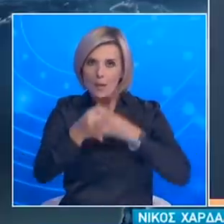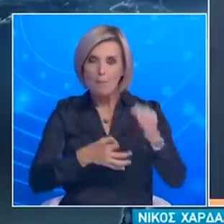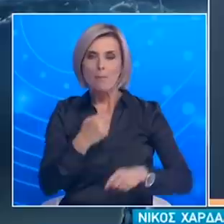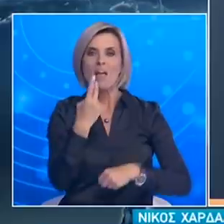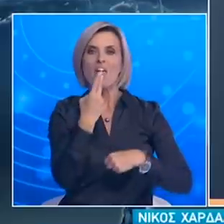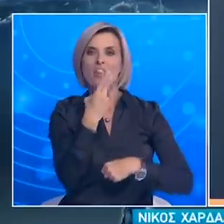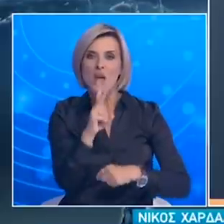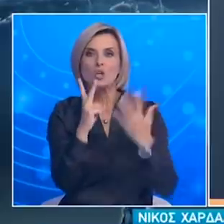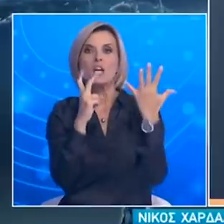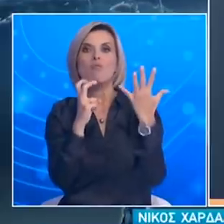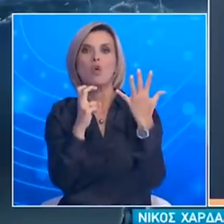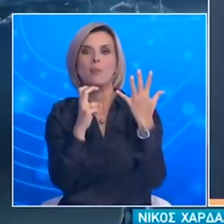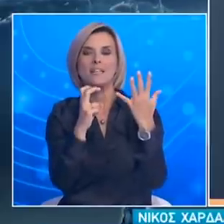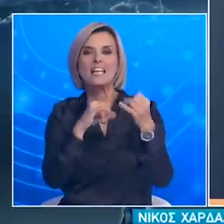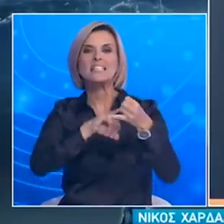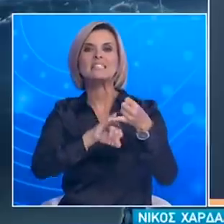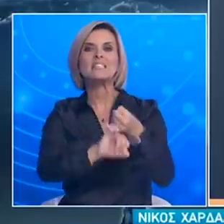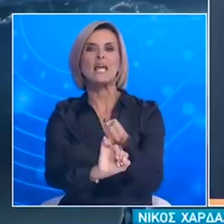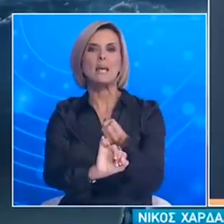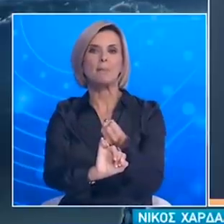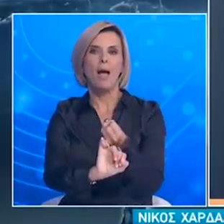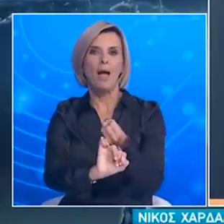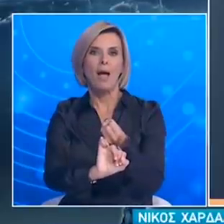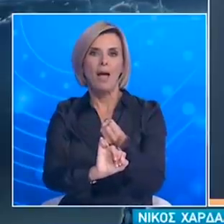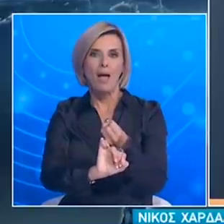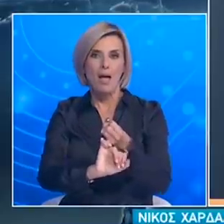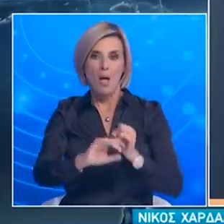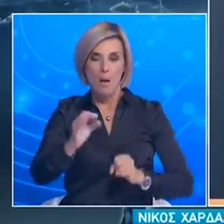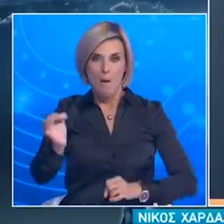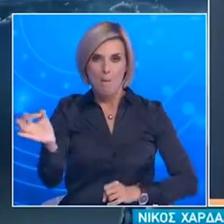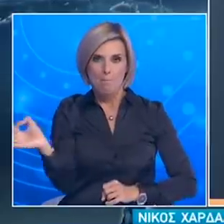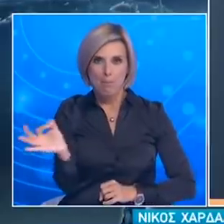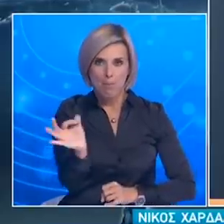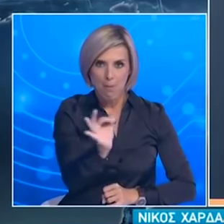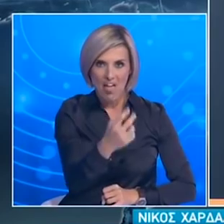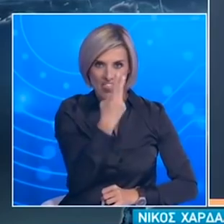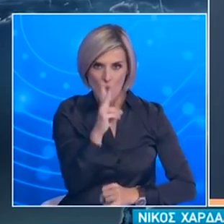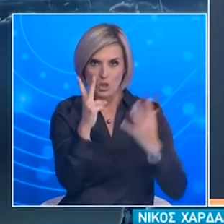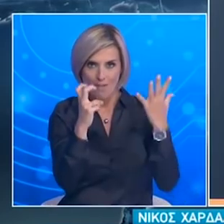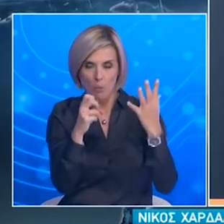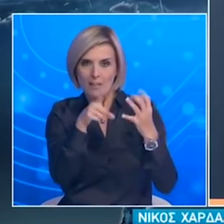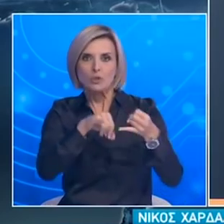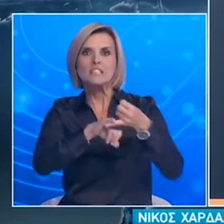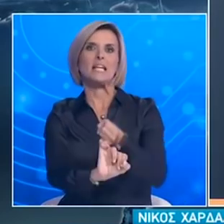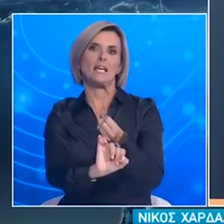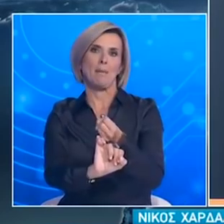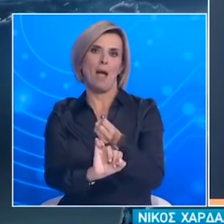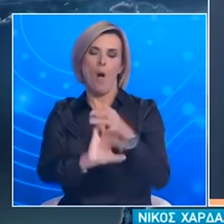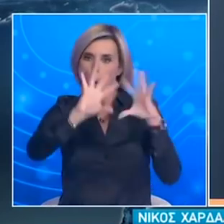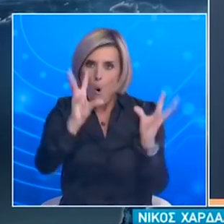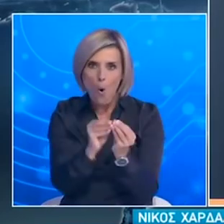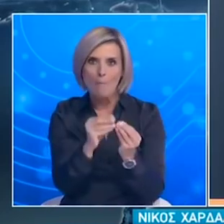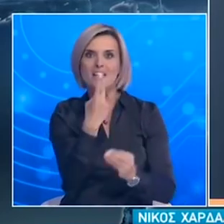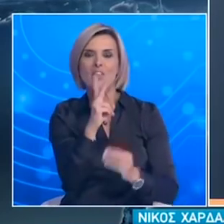με 270 στοιχήματα Για εμάς το κάθε κρούσμα είναι ένα στοίχημα Και πλέον έχουμε φτάσει σε μια φάση που έχουμε